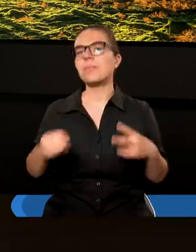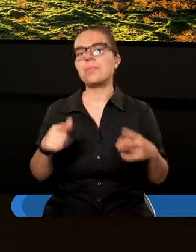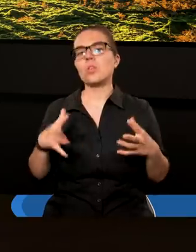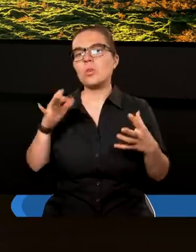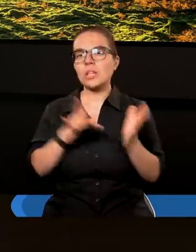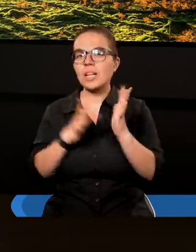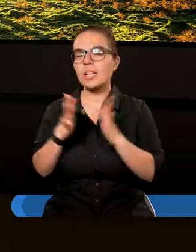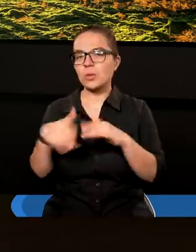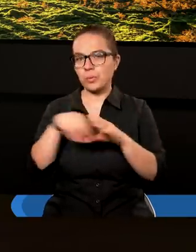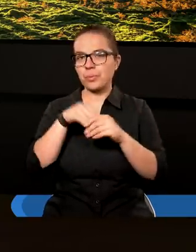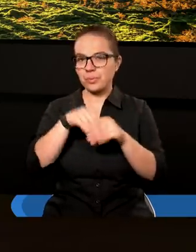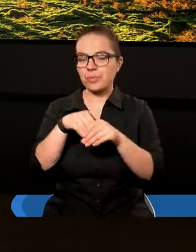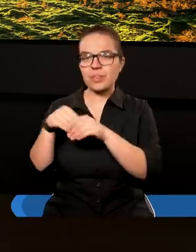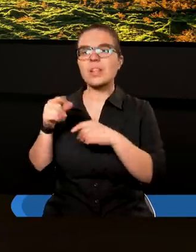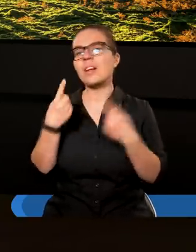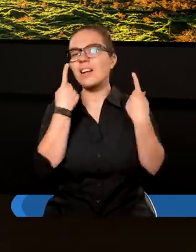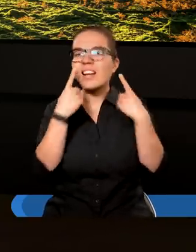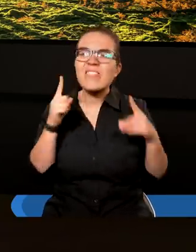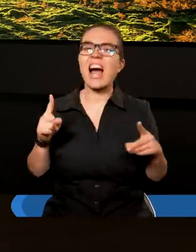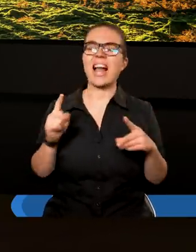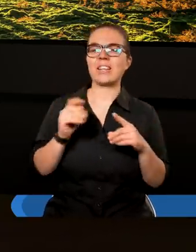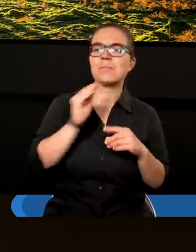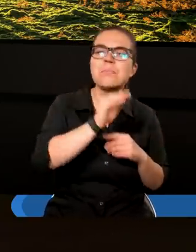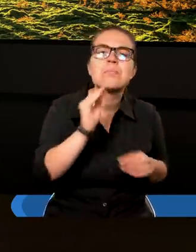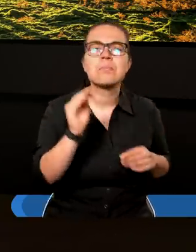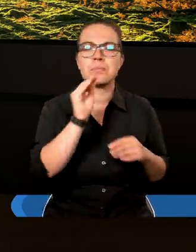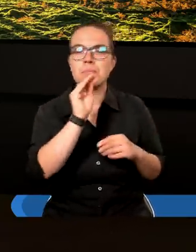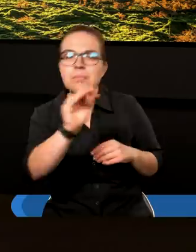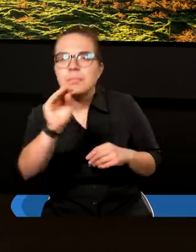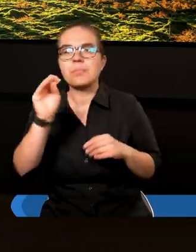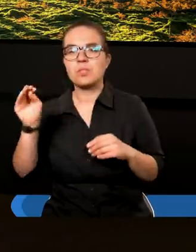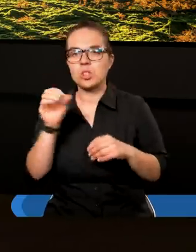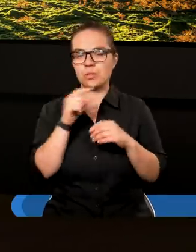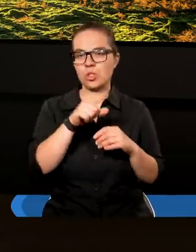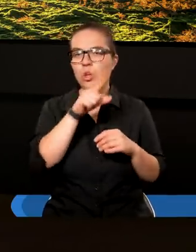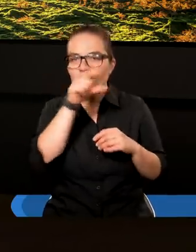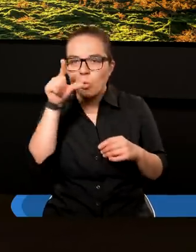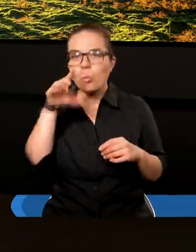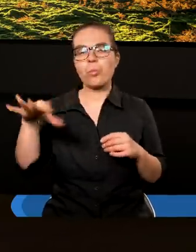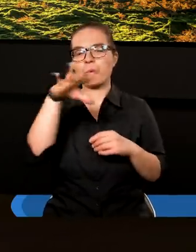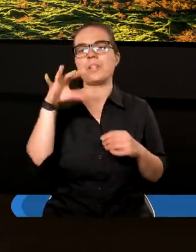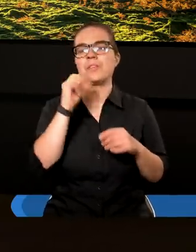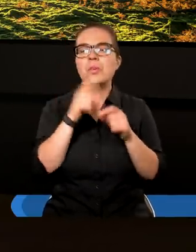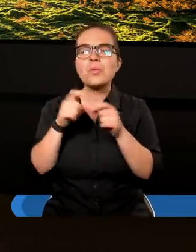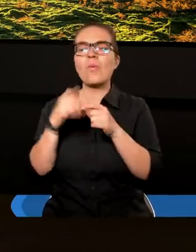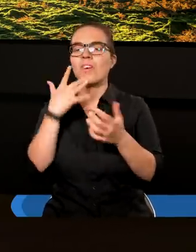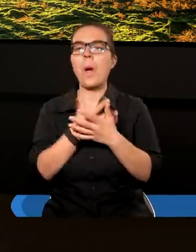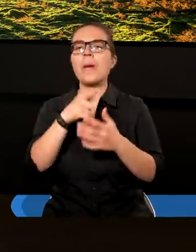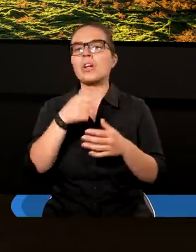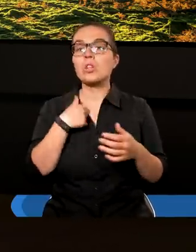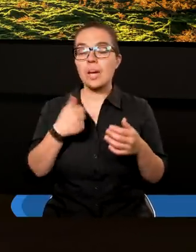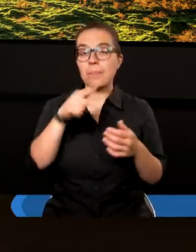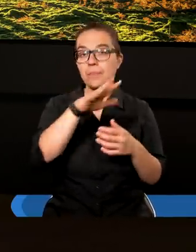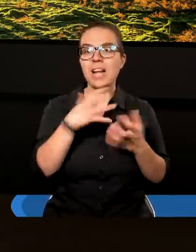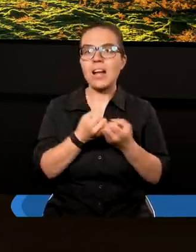gdy Chrystus zwraca się do sług, którzy byli zaangażowani w korzystanie z jego